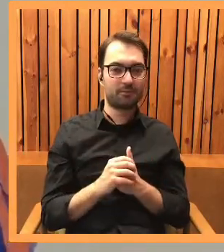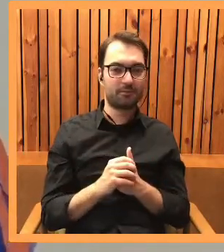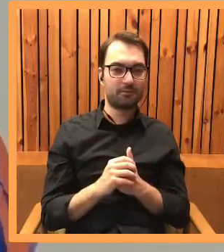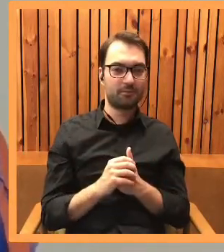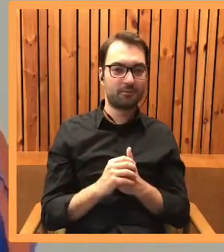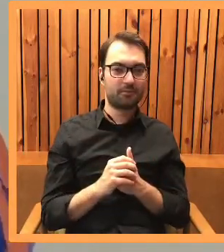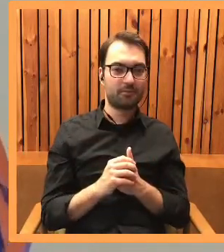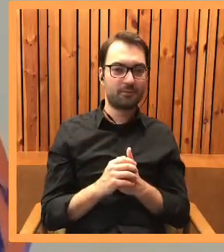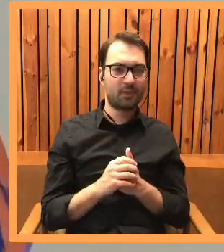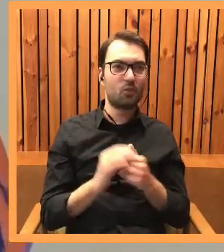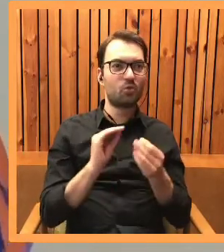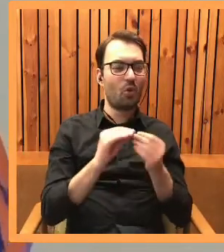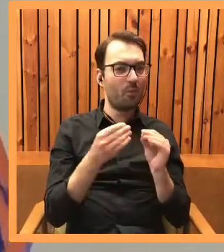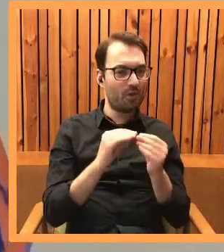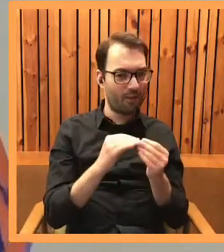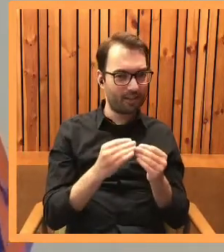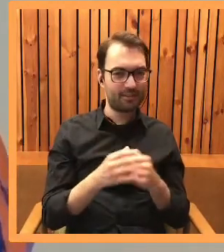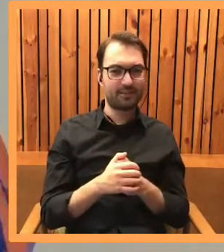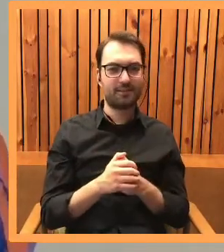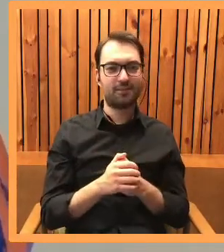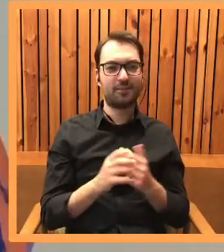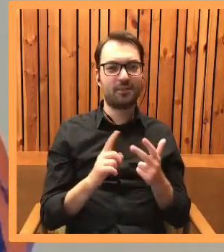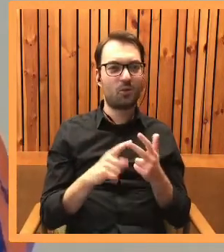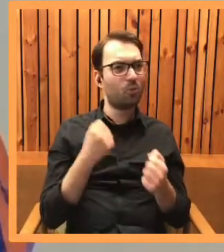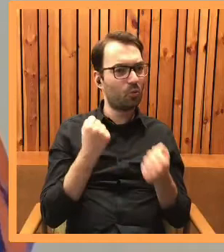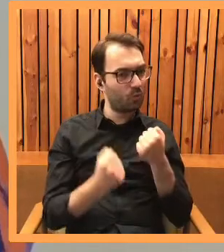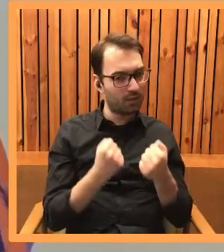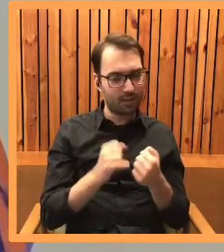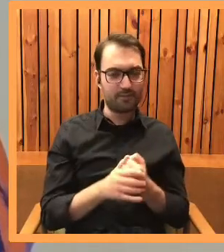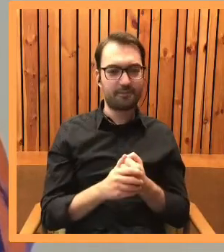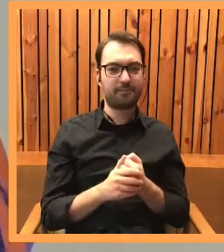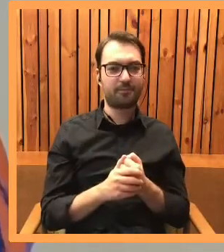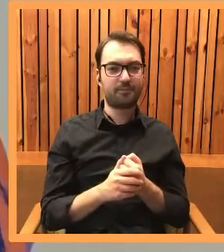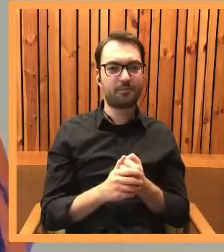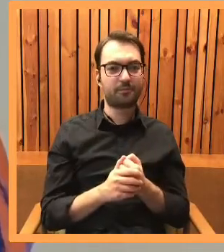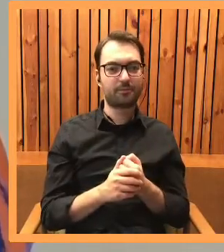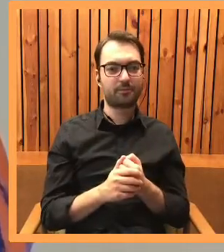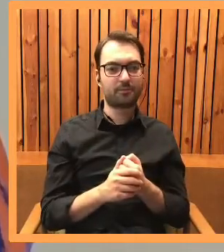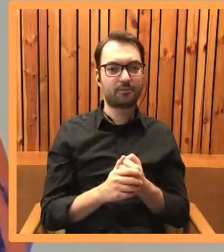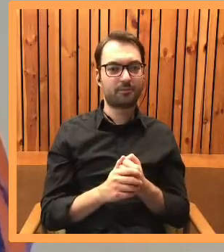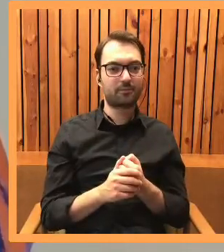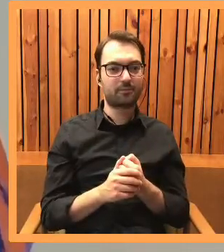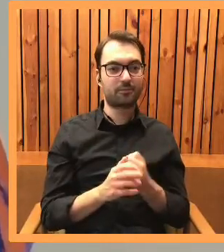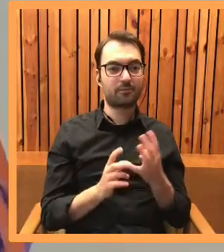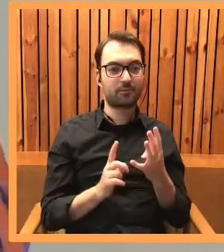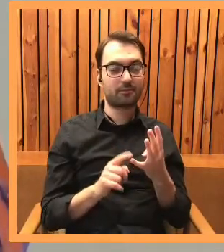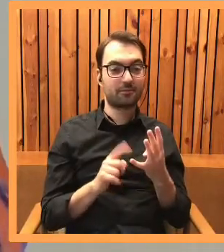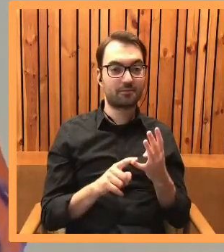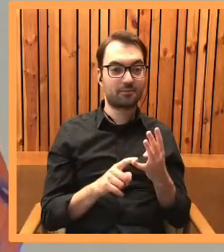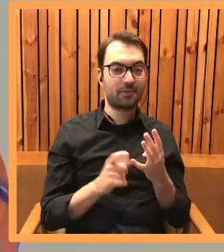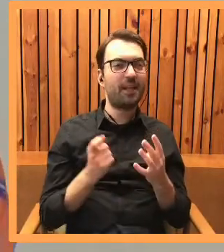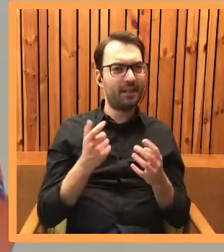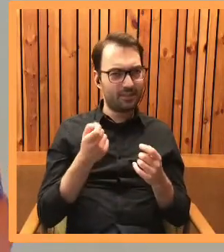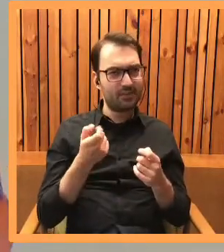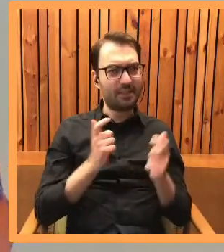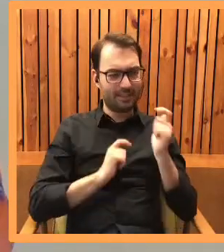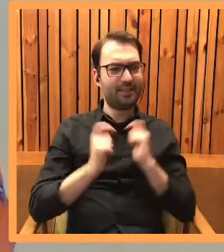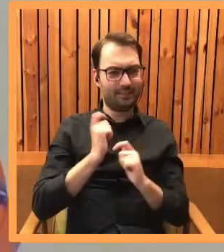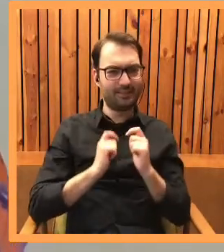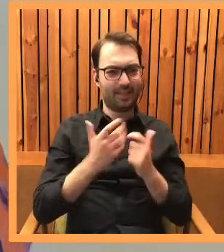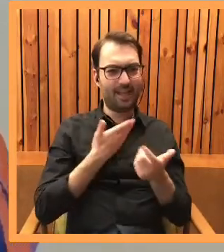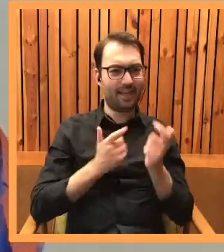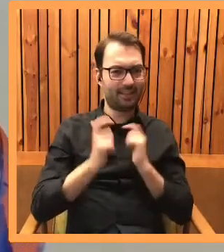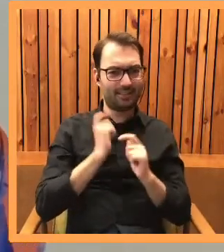Złożona. Trudna. W pewien sposób satysfakcjonująca.